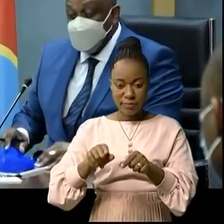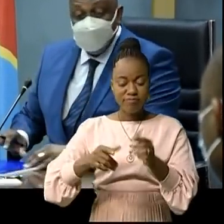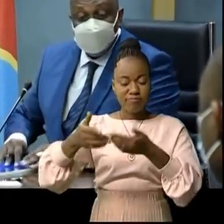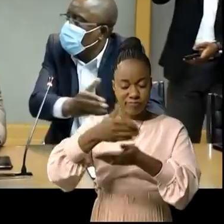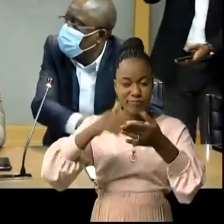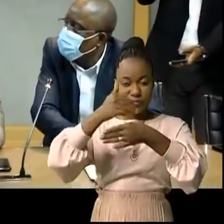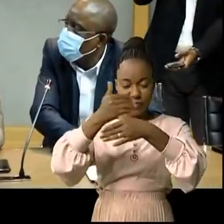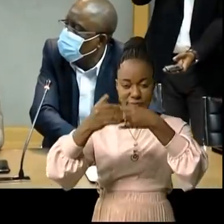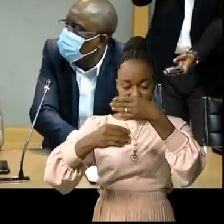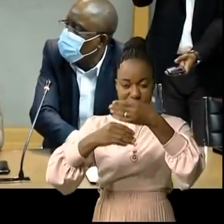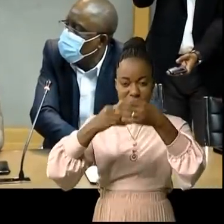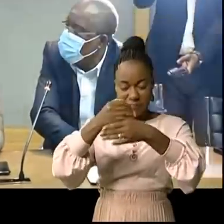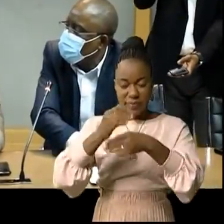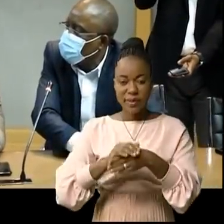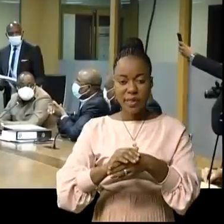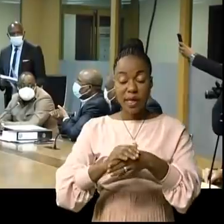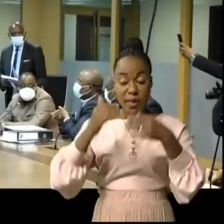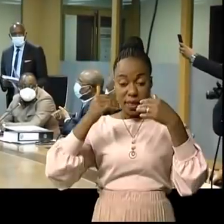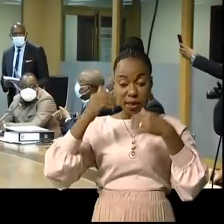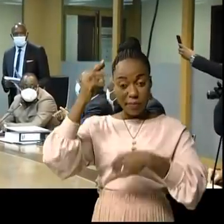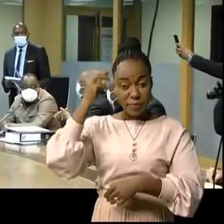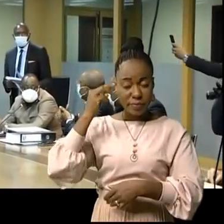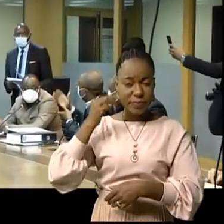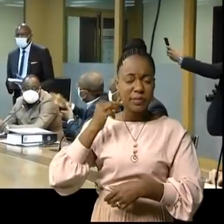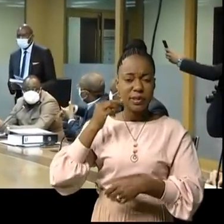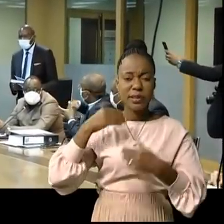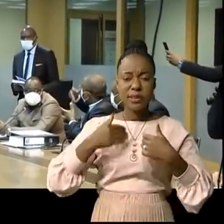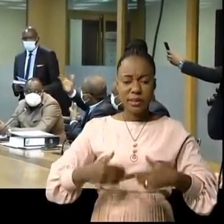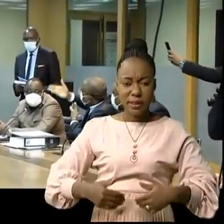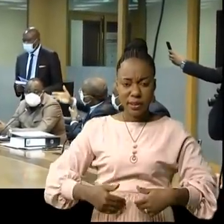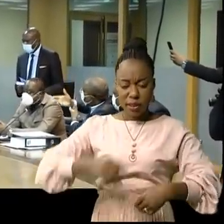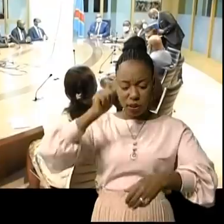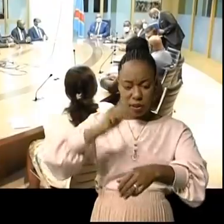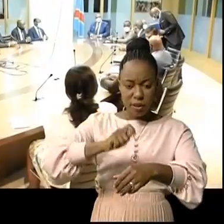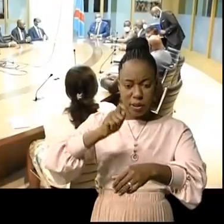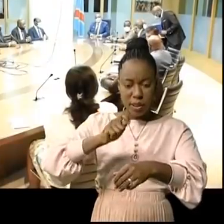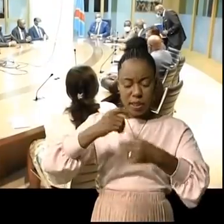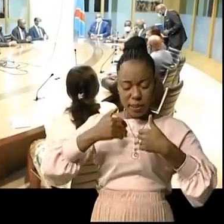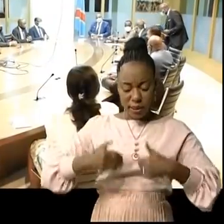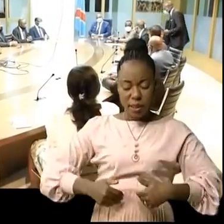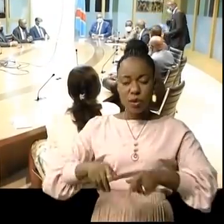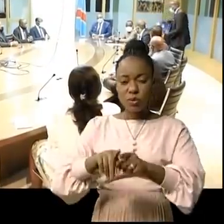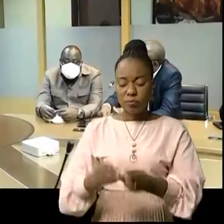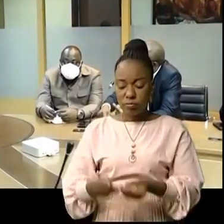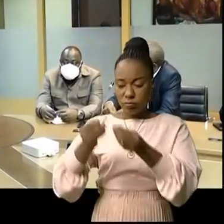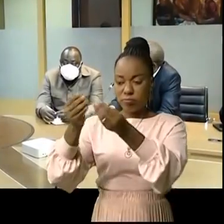Le ministre de la Santé publique, Hygiene et Prévention, Dr Jean-Jacques Mbongani Mbanda, a confié au bureau central de